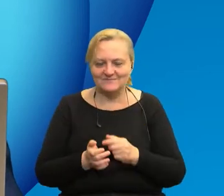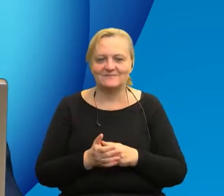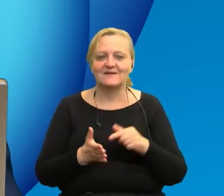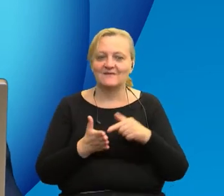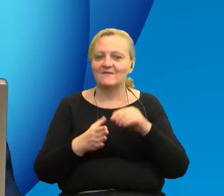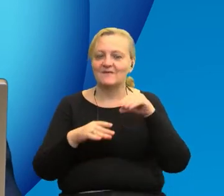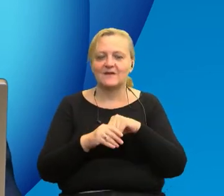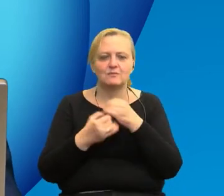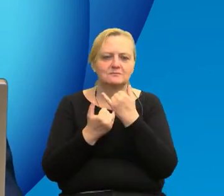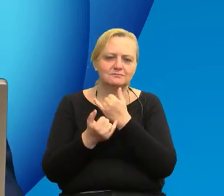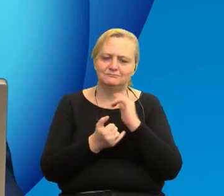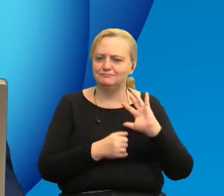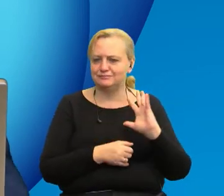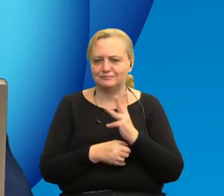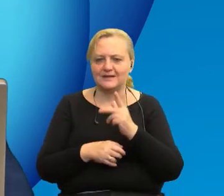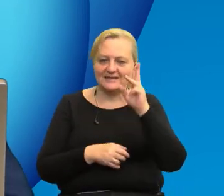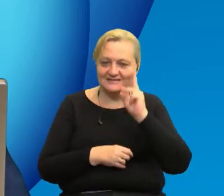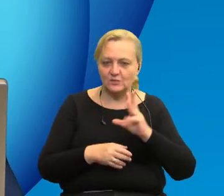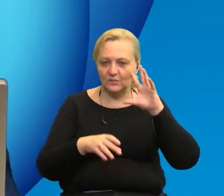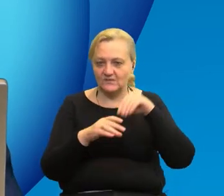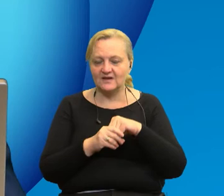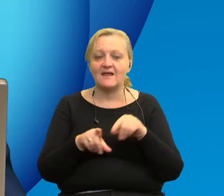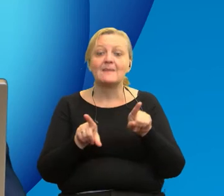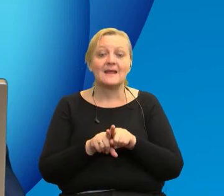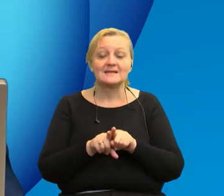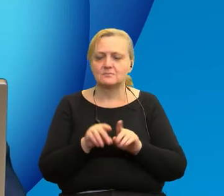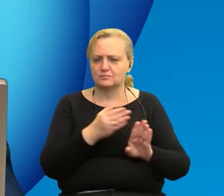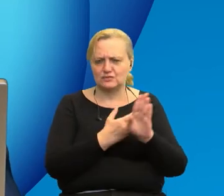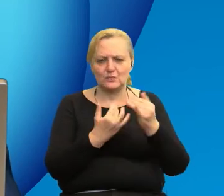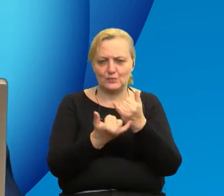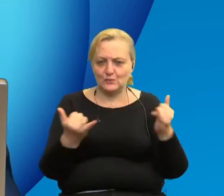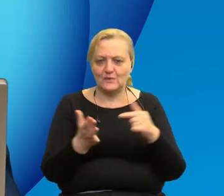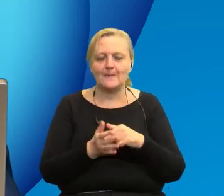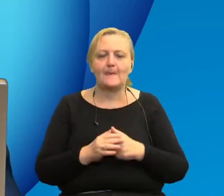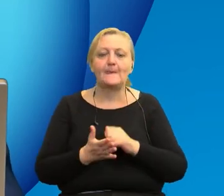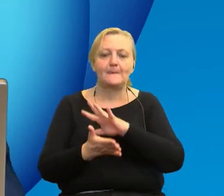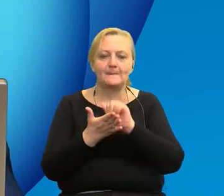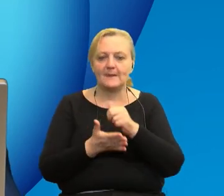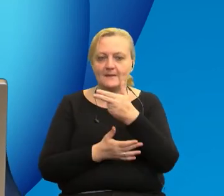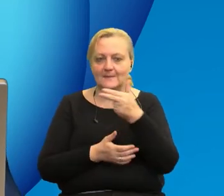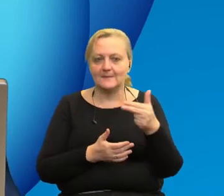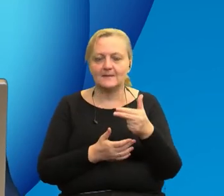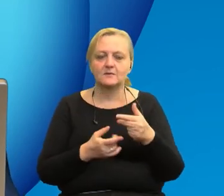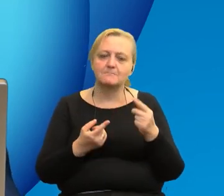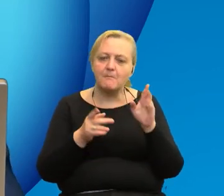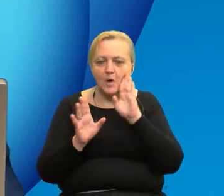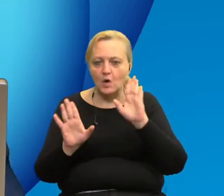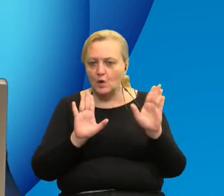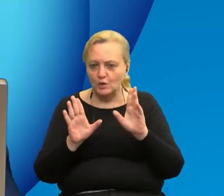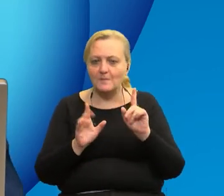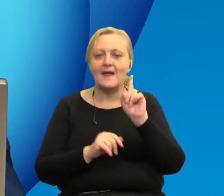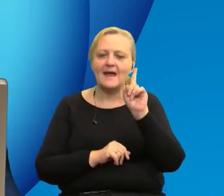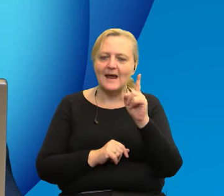Złożone właśnie z wielu różnych instytucji i można powiedzieć też z przedstawicieli różnych instytucji zajmujących się tematykami zbieżnymi, ale jednak